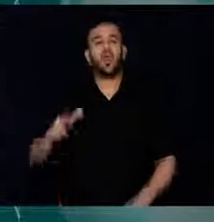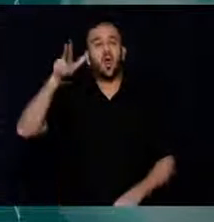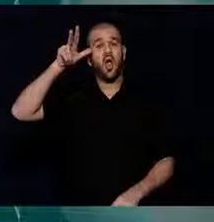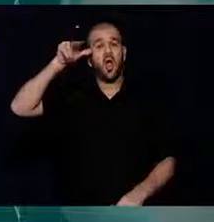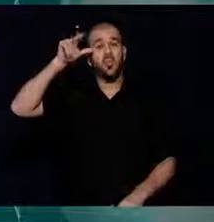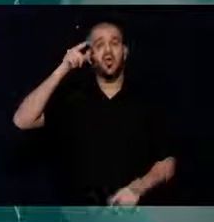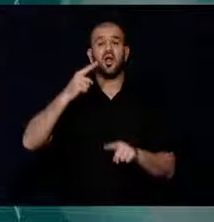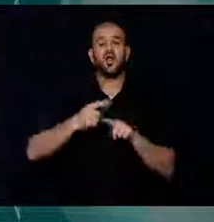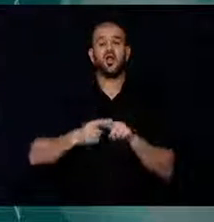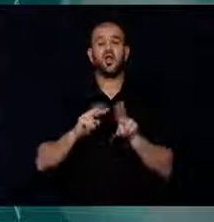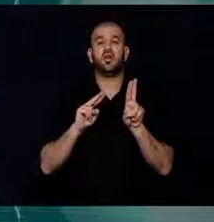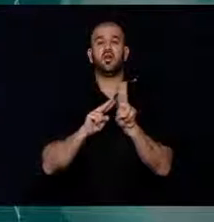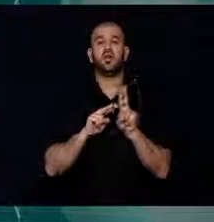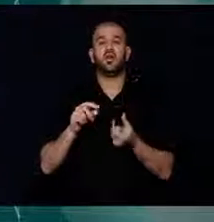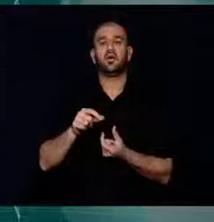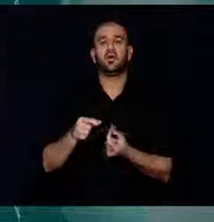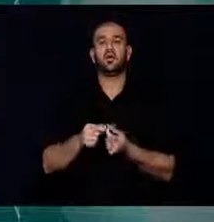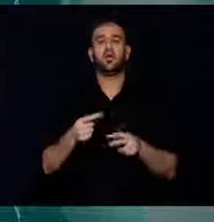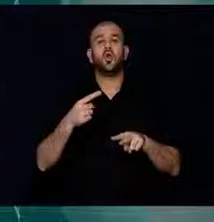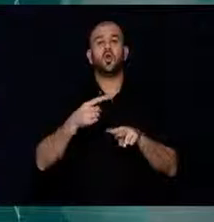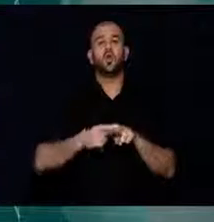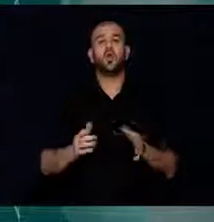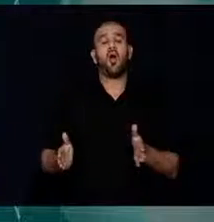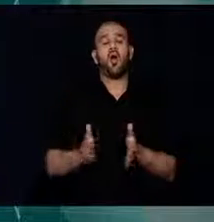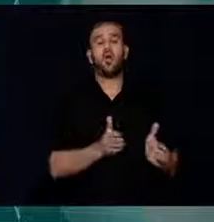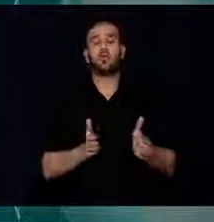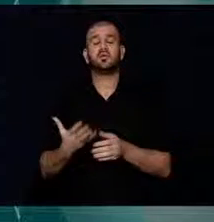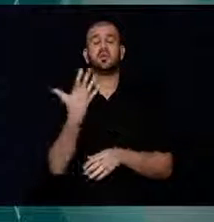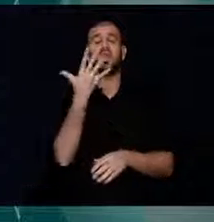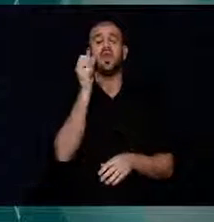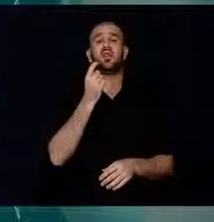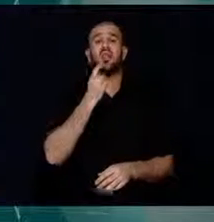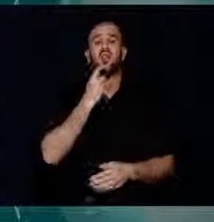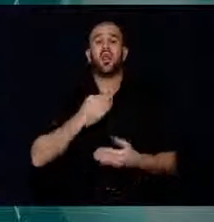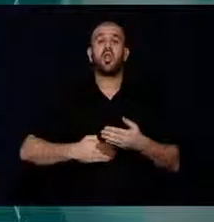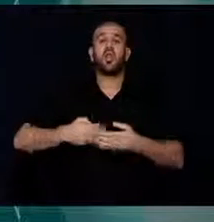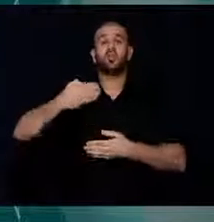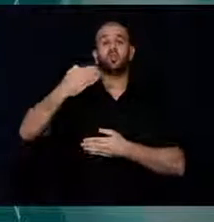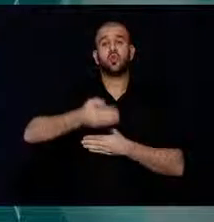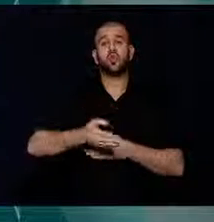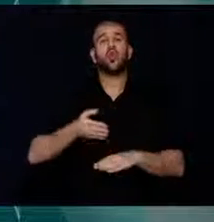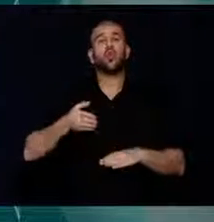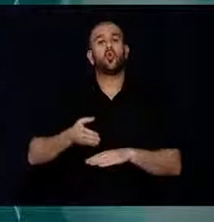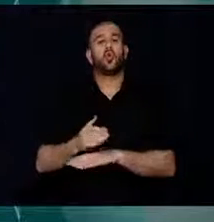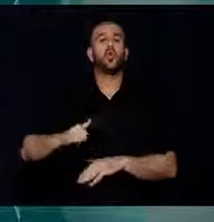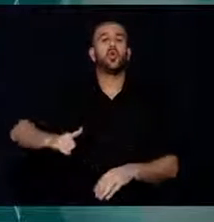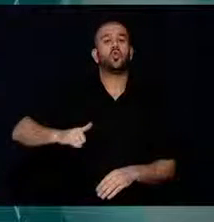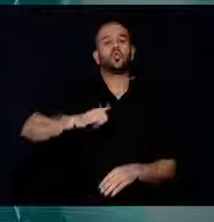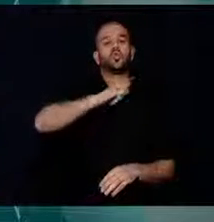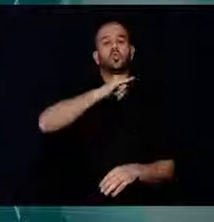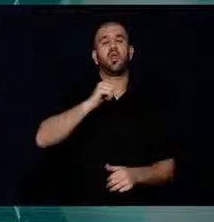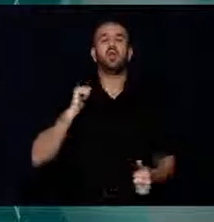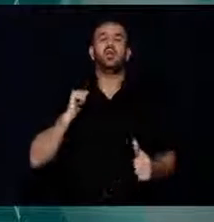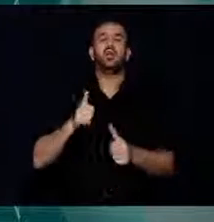Amerika Birleşik Devletleri ile Küba arasında 50 yıl aradan sonra